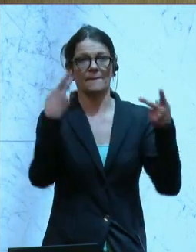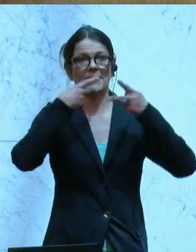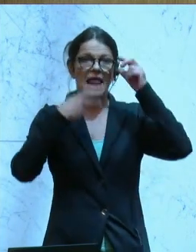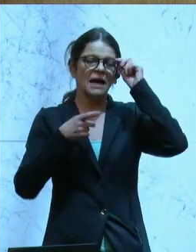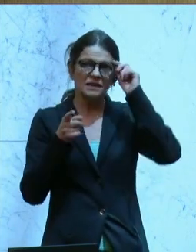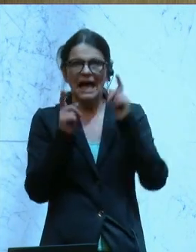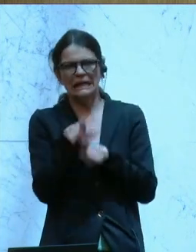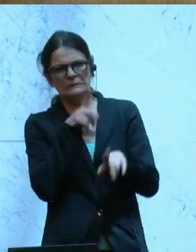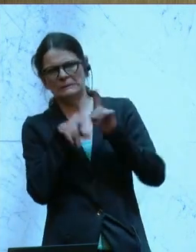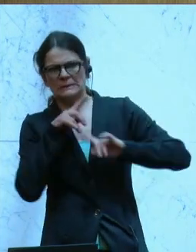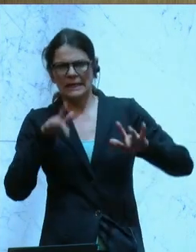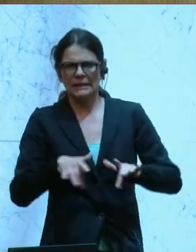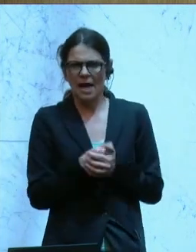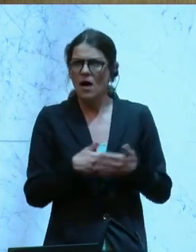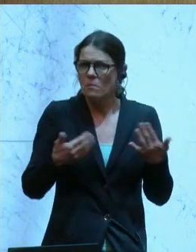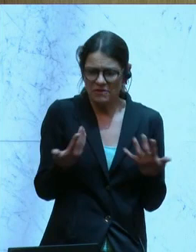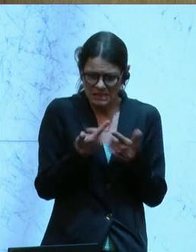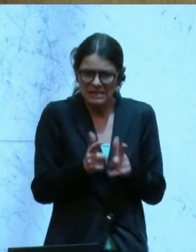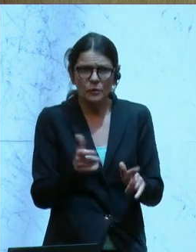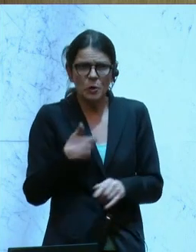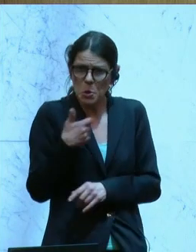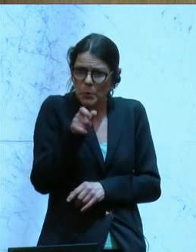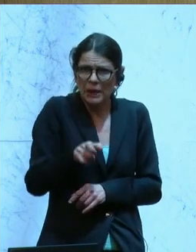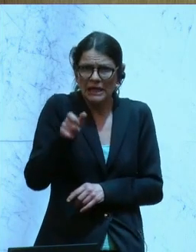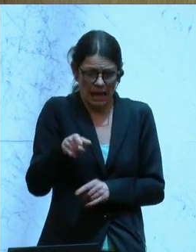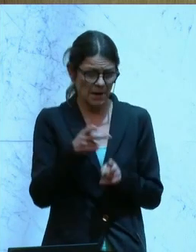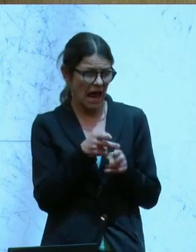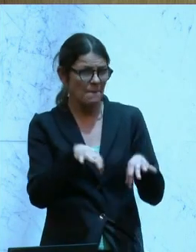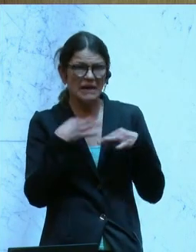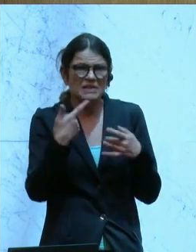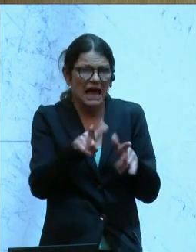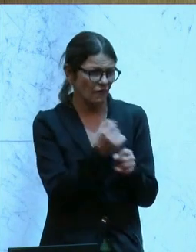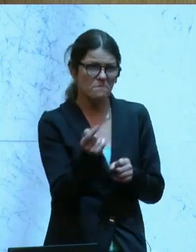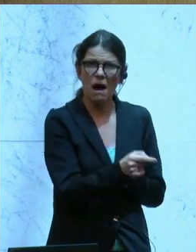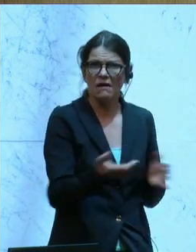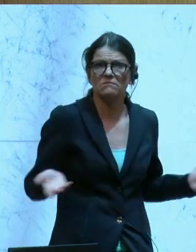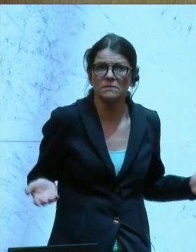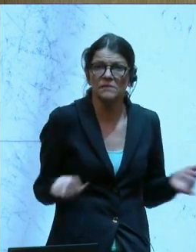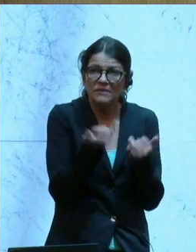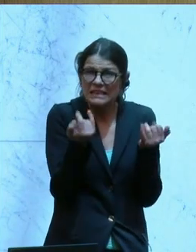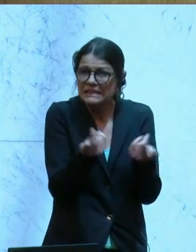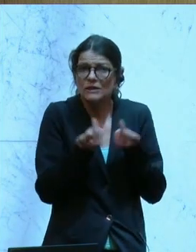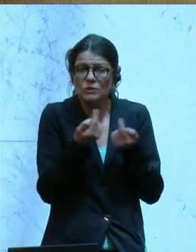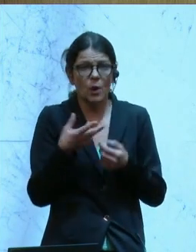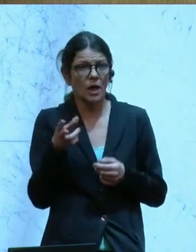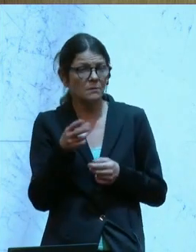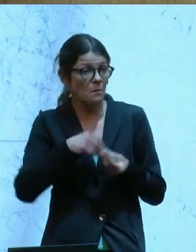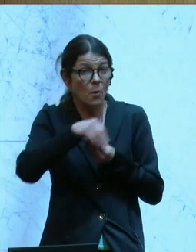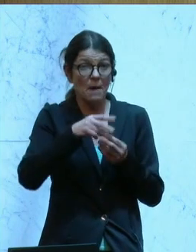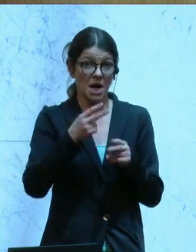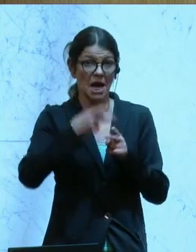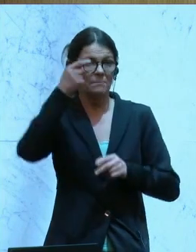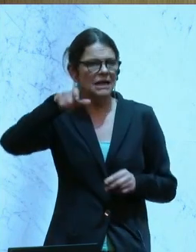auch Bedenken geäußert worden sind, was dürfen Jugendliche schon am Krankenbett machen, wie ist die Situation auch im Umgang mit kranken Menschen.